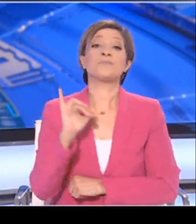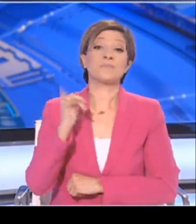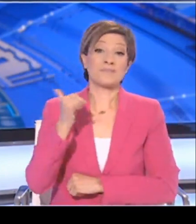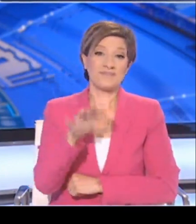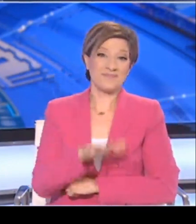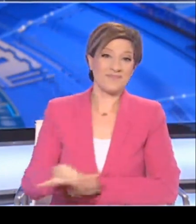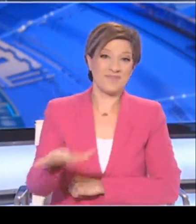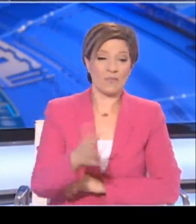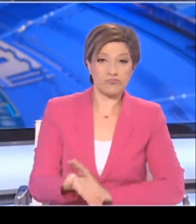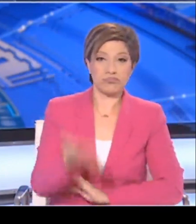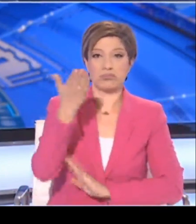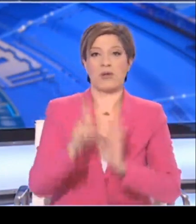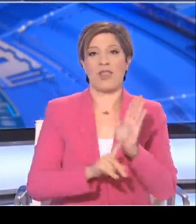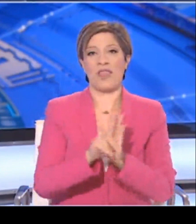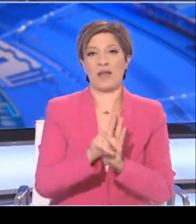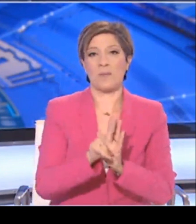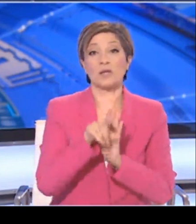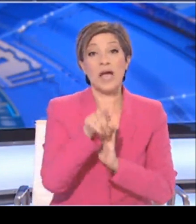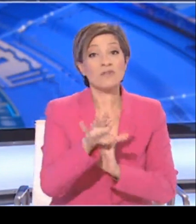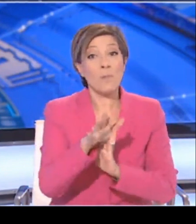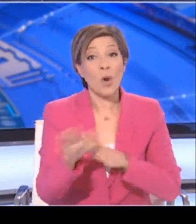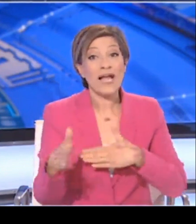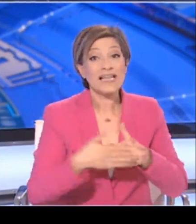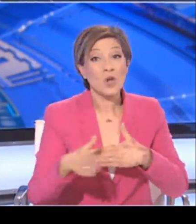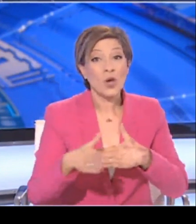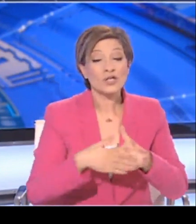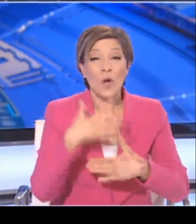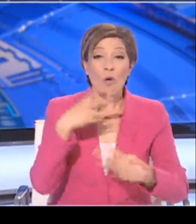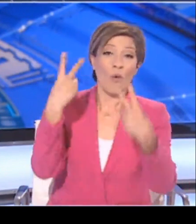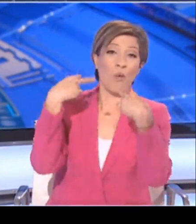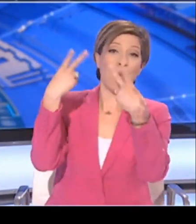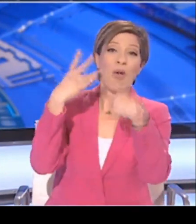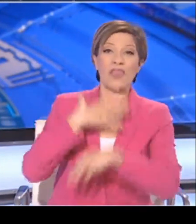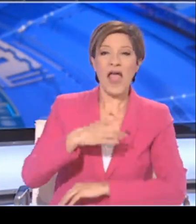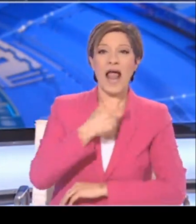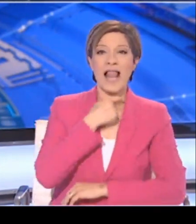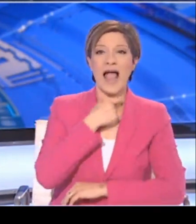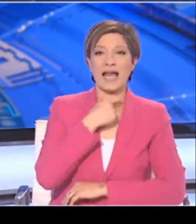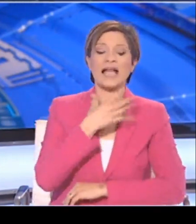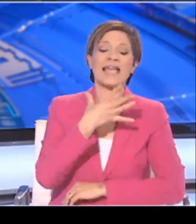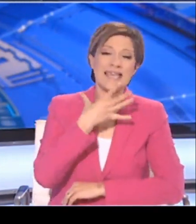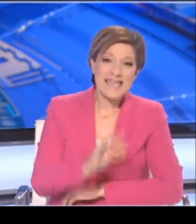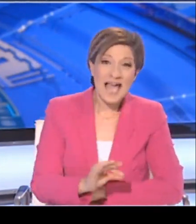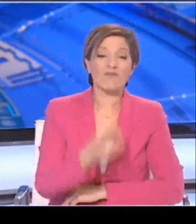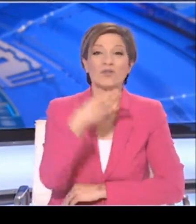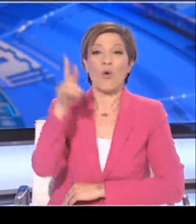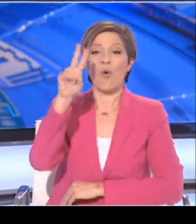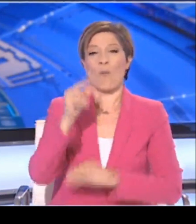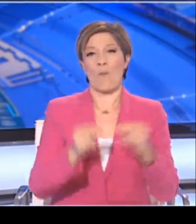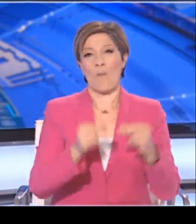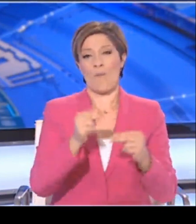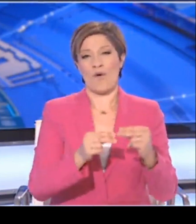οι θερμοκρασίες, να βρίσκονται συνεχώς σε κλειστούς χωρούς με τα air condition και αυτό να επιδεινώνει την κατάσταση αντί να την βοηθά.